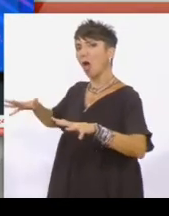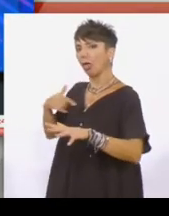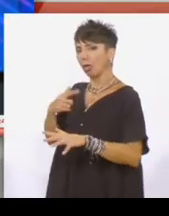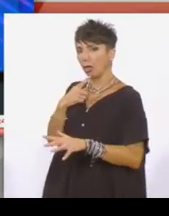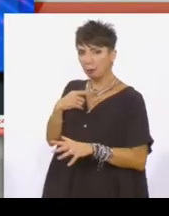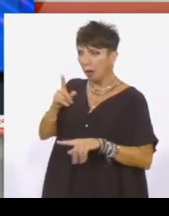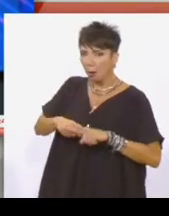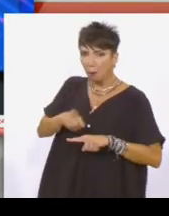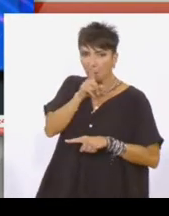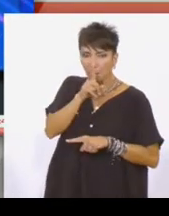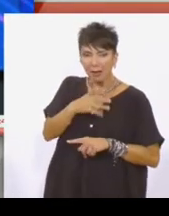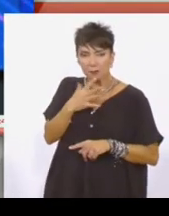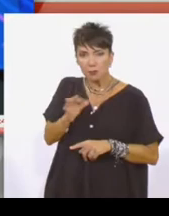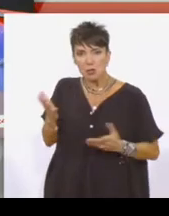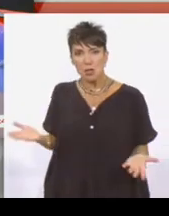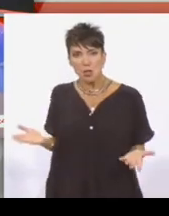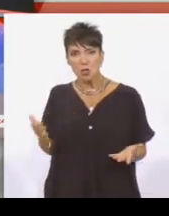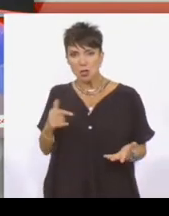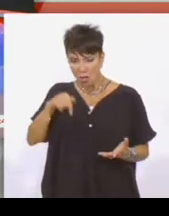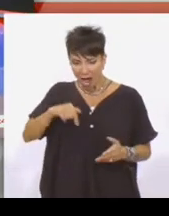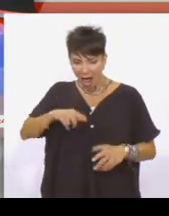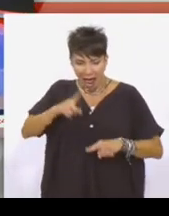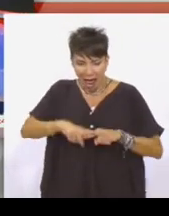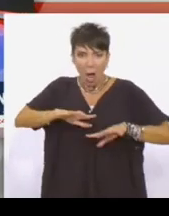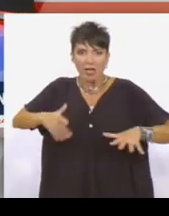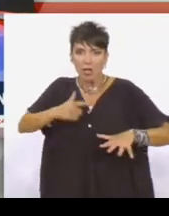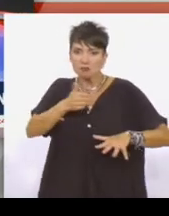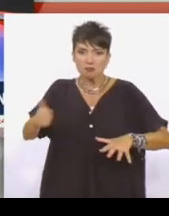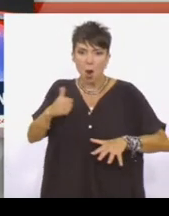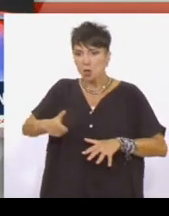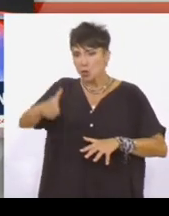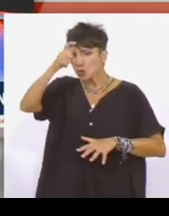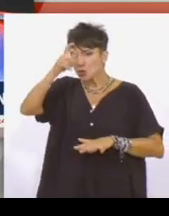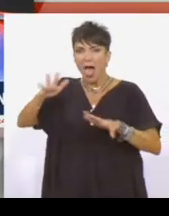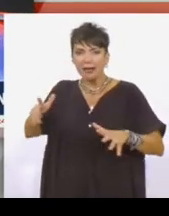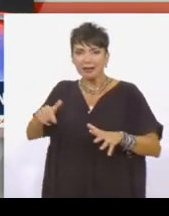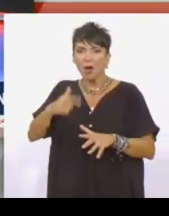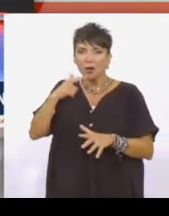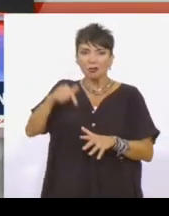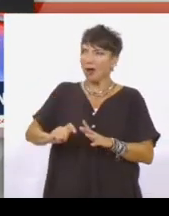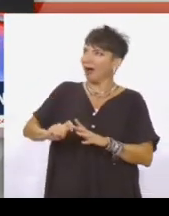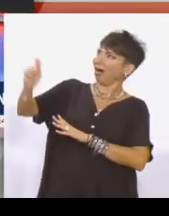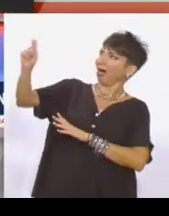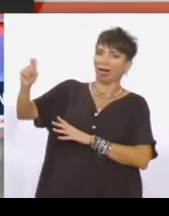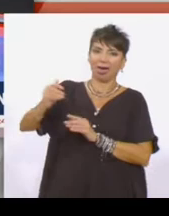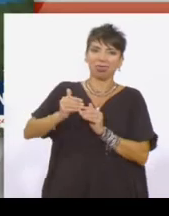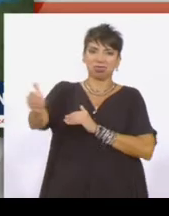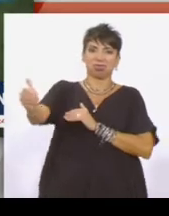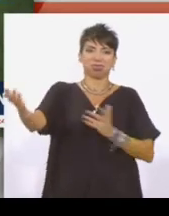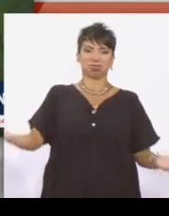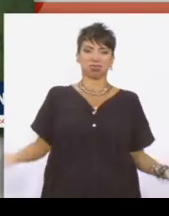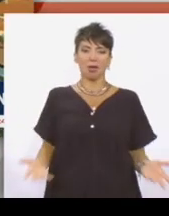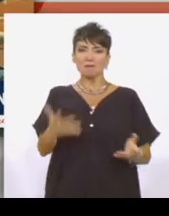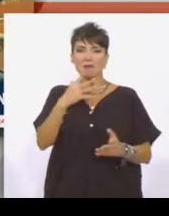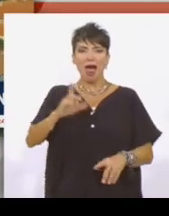ελληνική αντίδραση. Λώρα Ιωάννου είναι μαζί μου. Οι διαδικασίες για αντίδραση κίνονται τώρα με μεγάλη όμως καθυστέρηση. Ναι, στην πραγματικότητα η Ελλάδα πιάσε